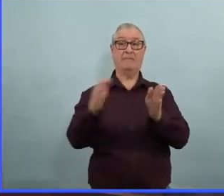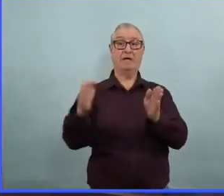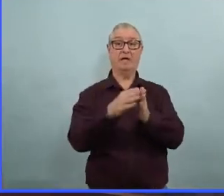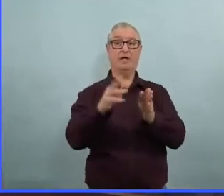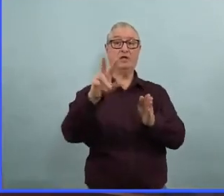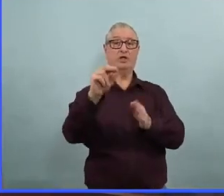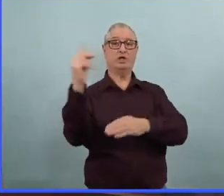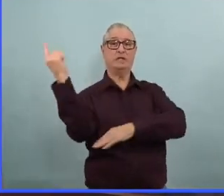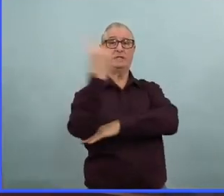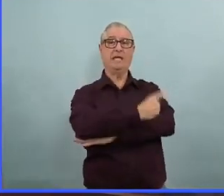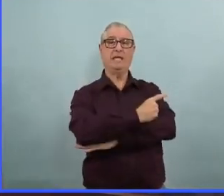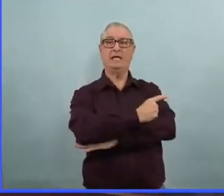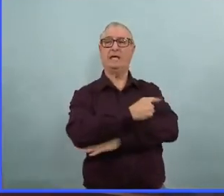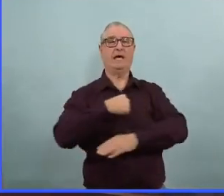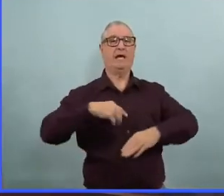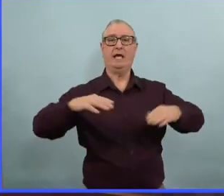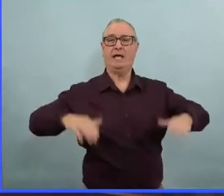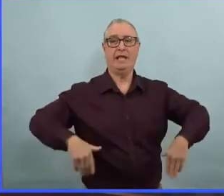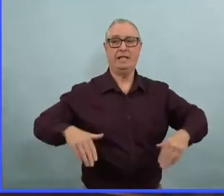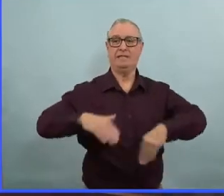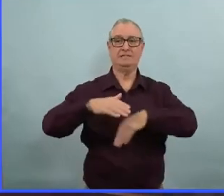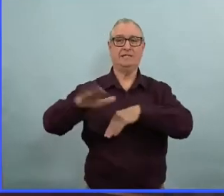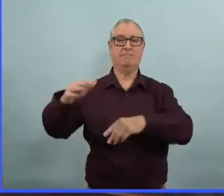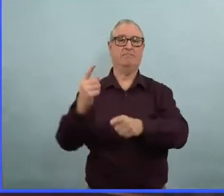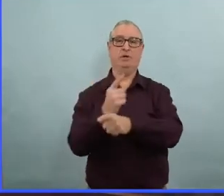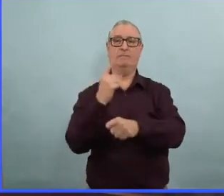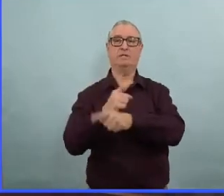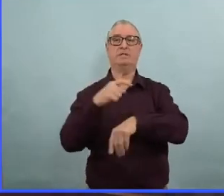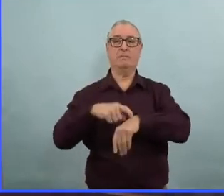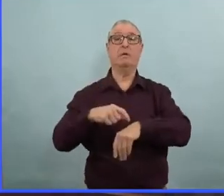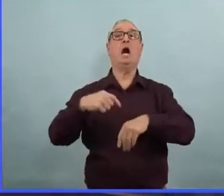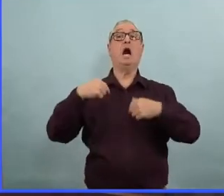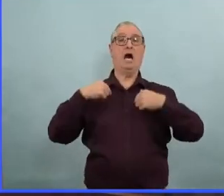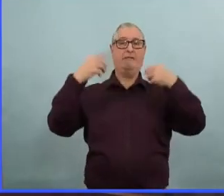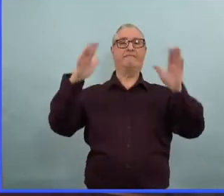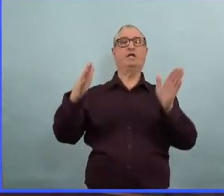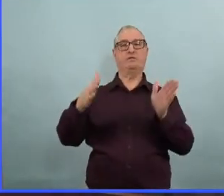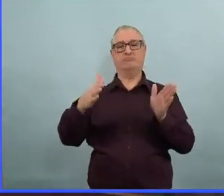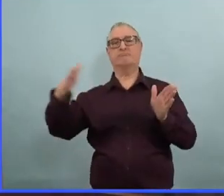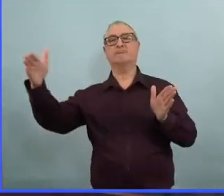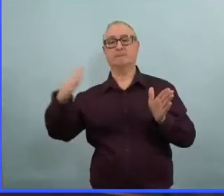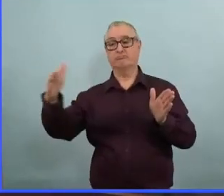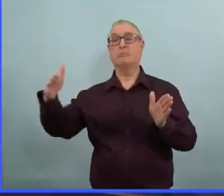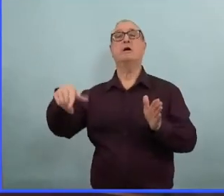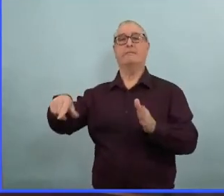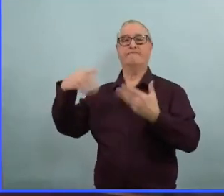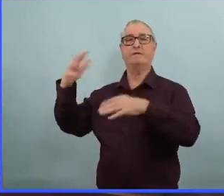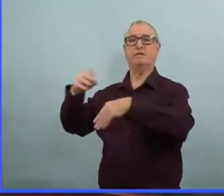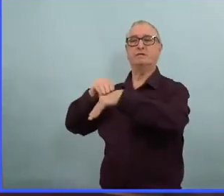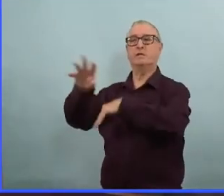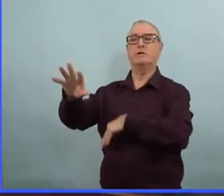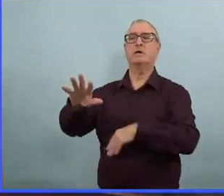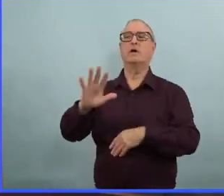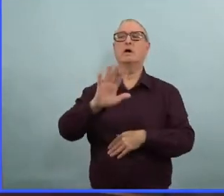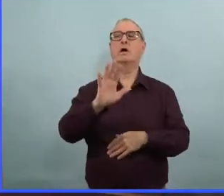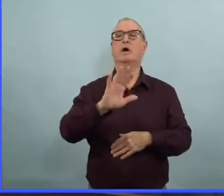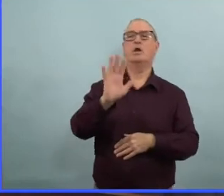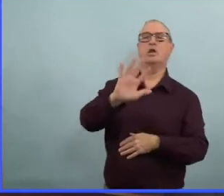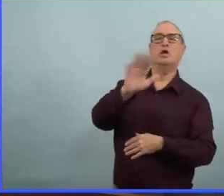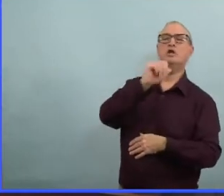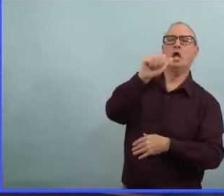biens ça n pas été divulgué c'est faux parce qu'ils ont été divulgués c'est dans le formulaire de divulguation de conflits d'intérêts